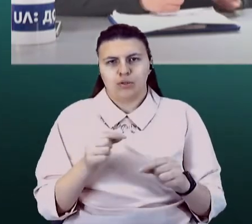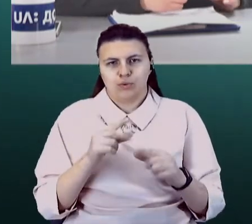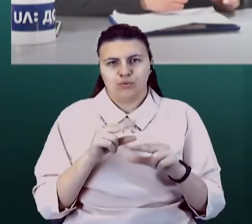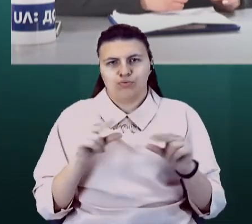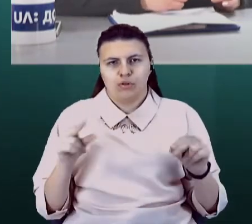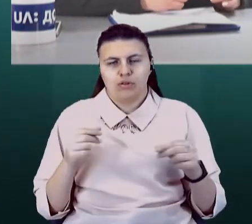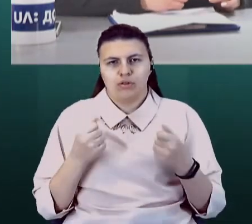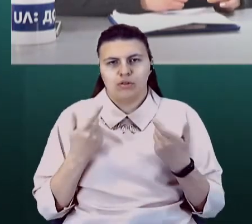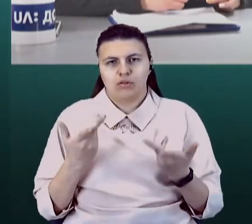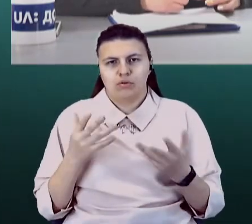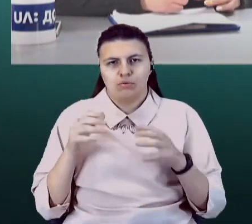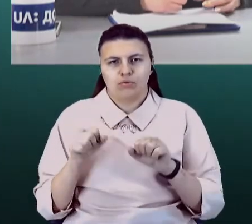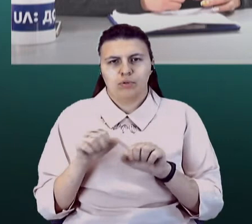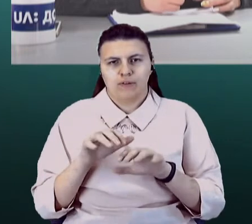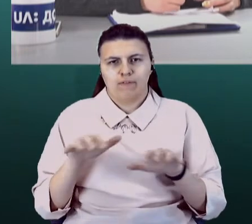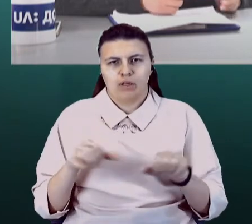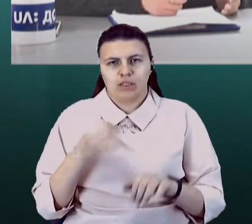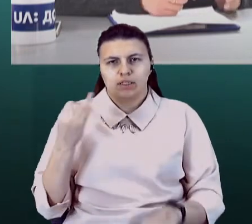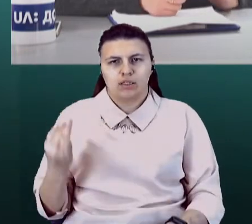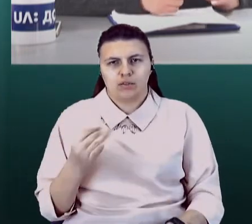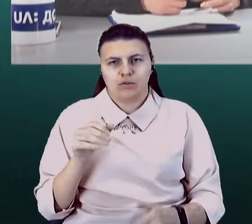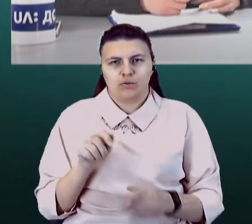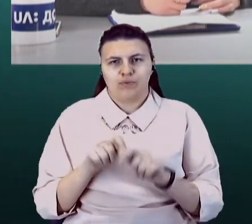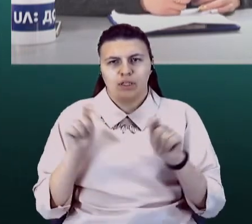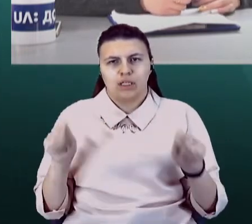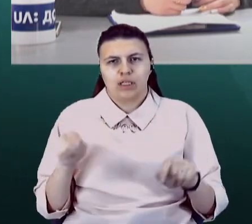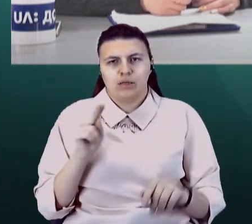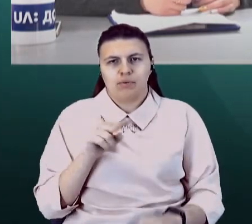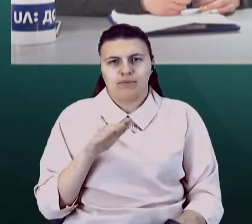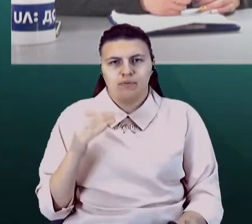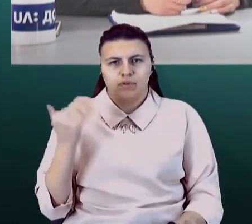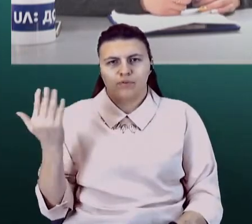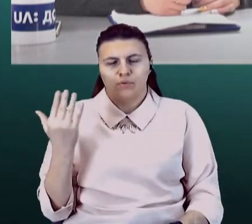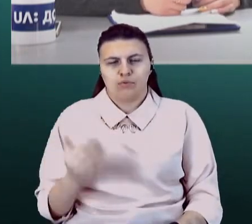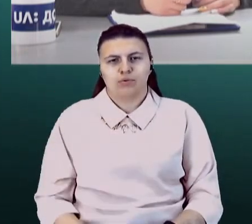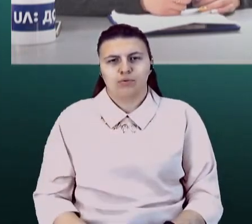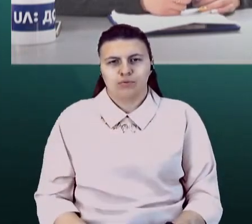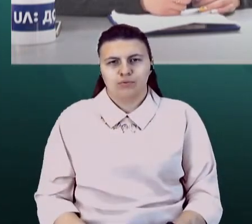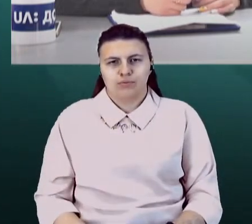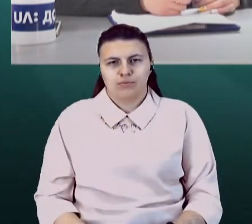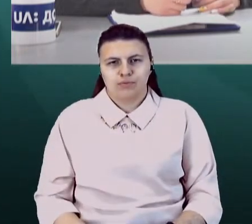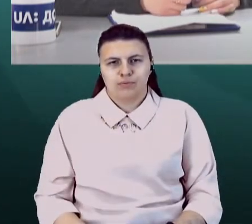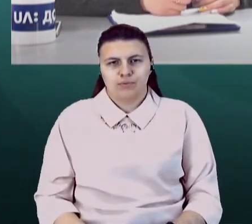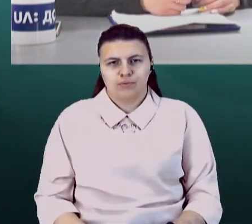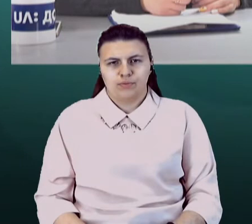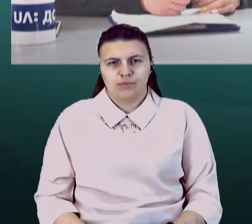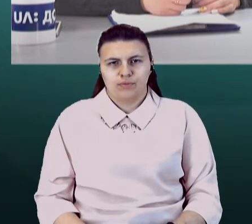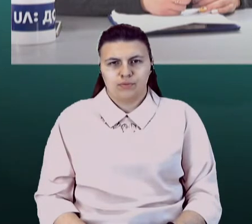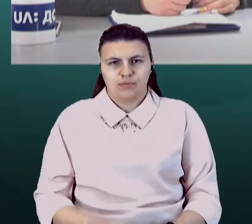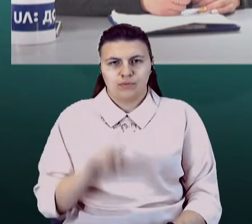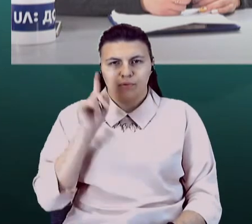окупаційна влада зацікавлена у відкритті КПВВ зі свого боку? Ви знаєте, ну, по-перше,